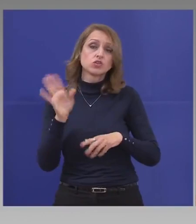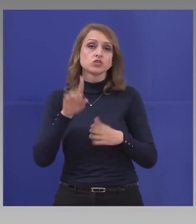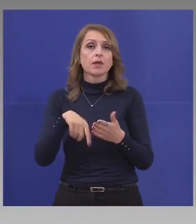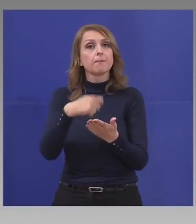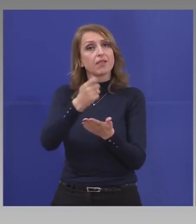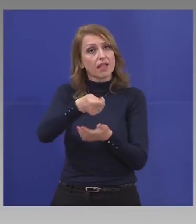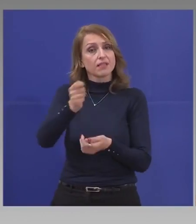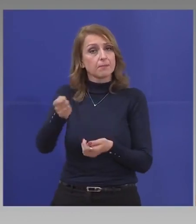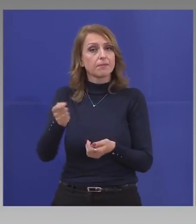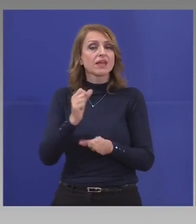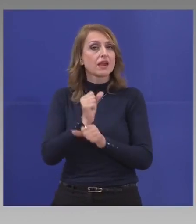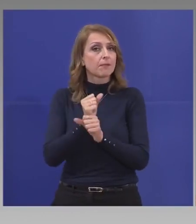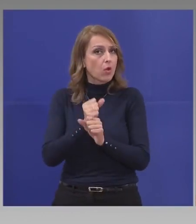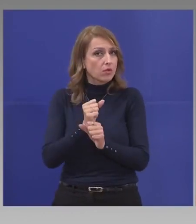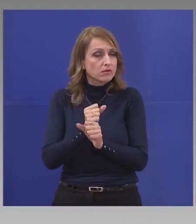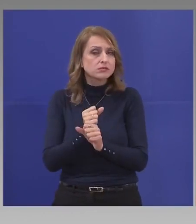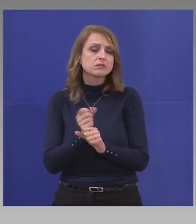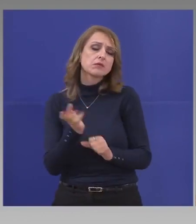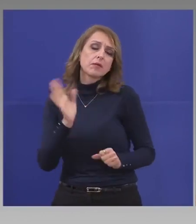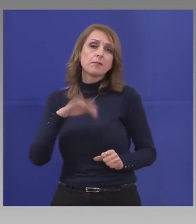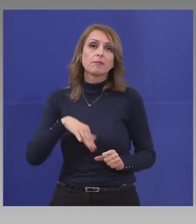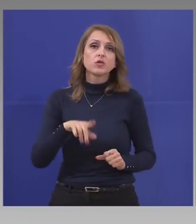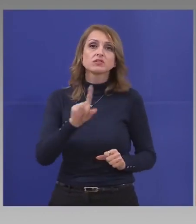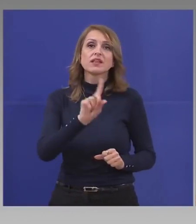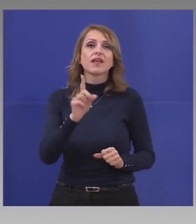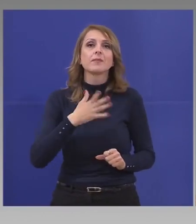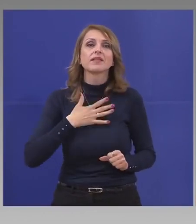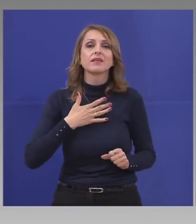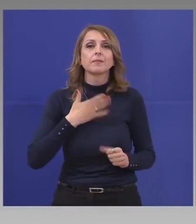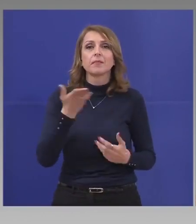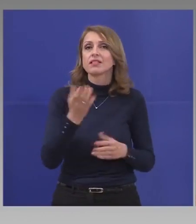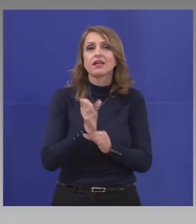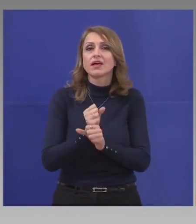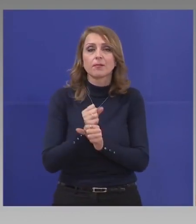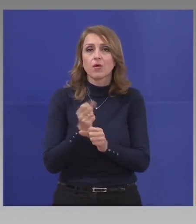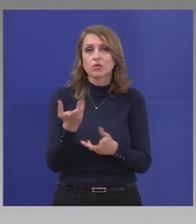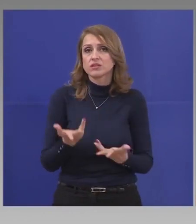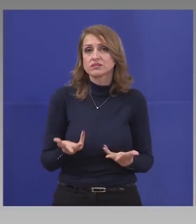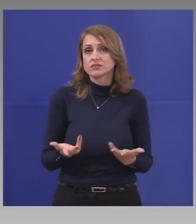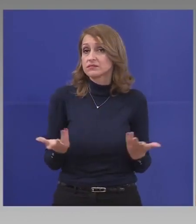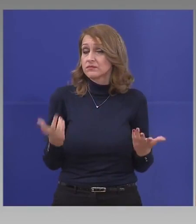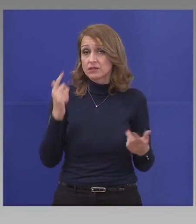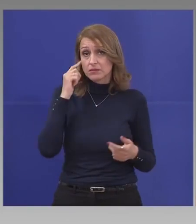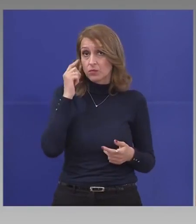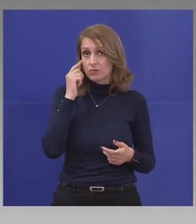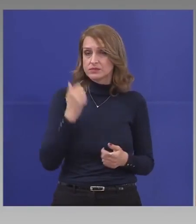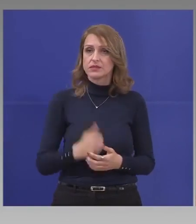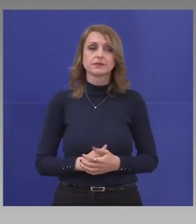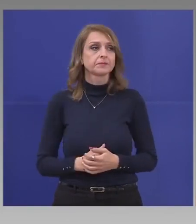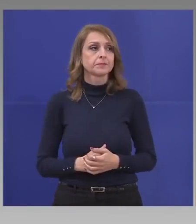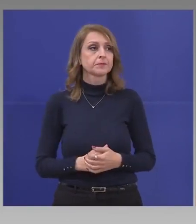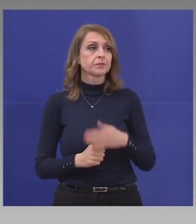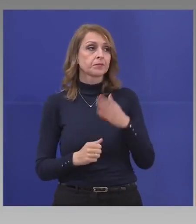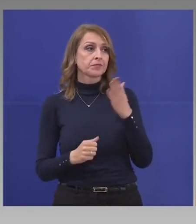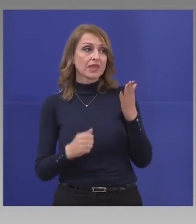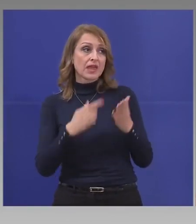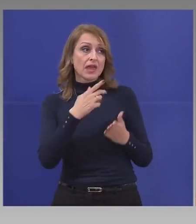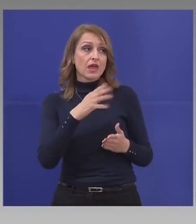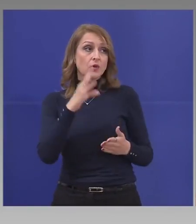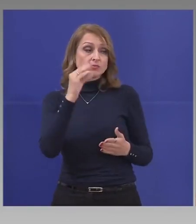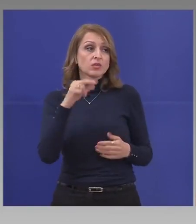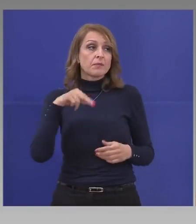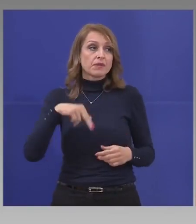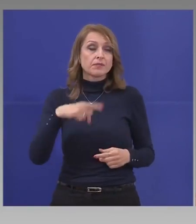работниците, но после няма да имате работници. Слушам. Господин премьер, казахте,